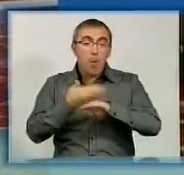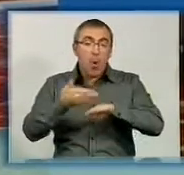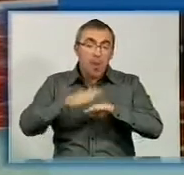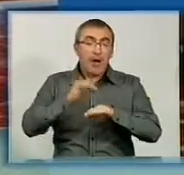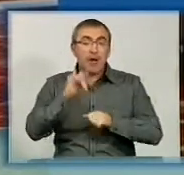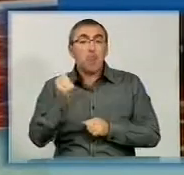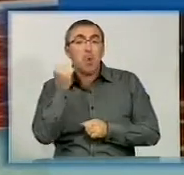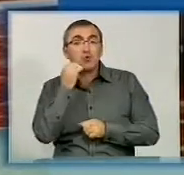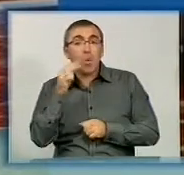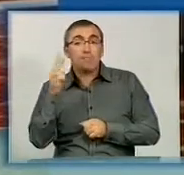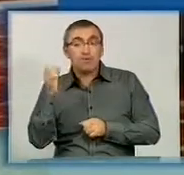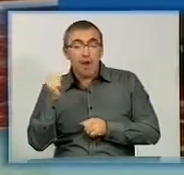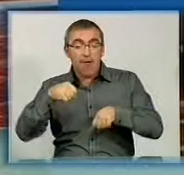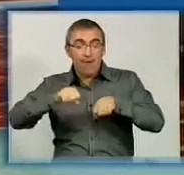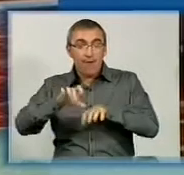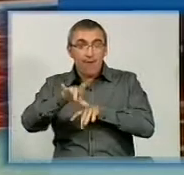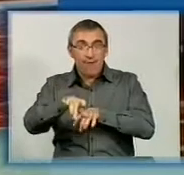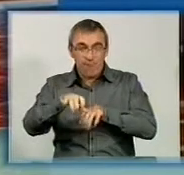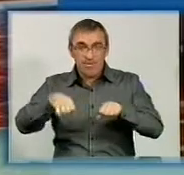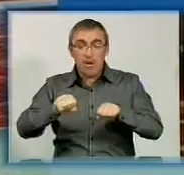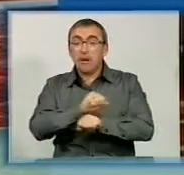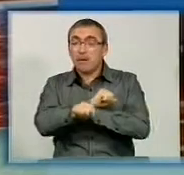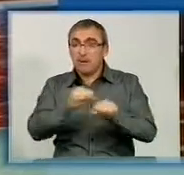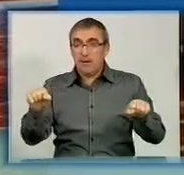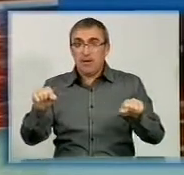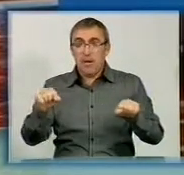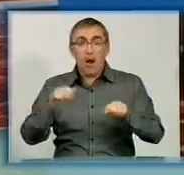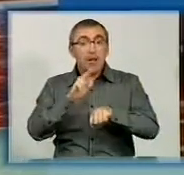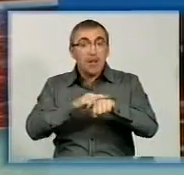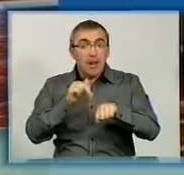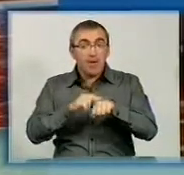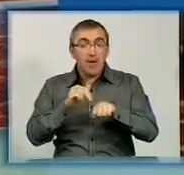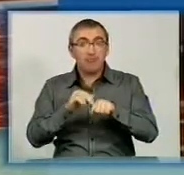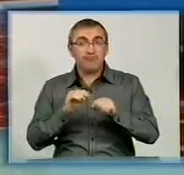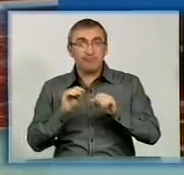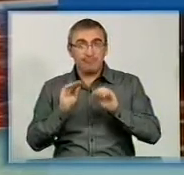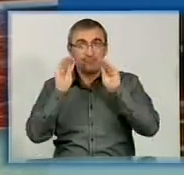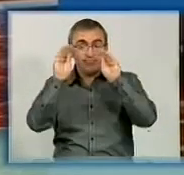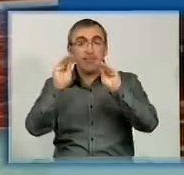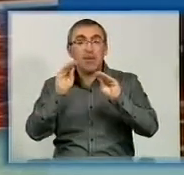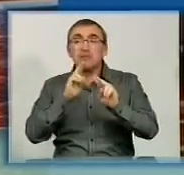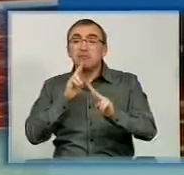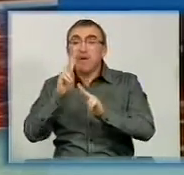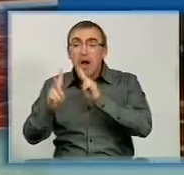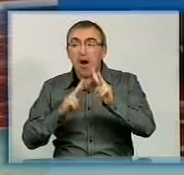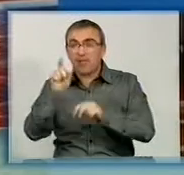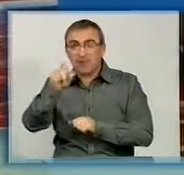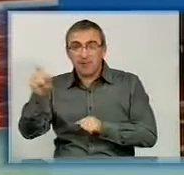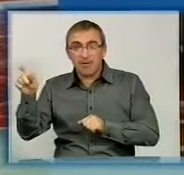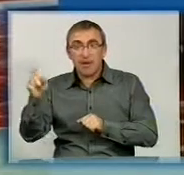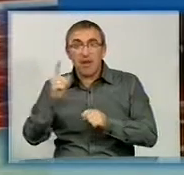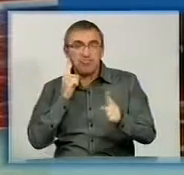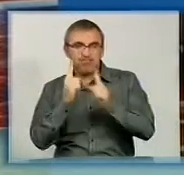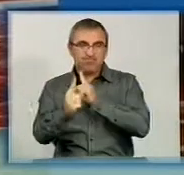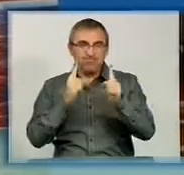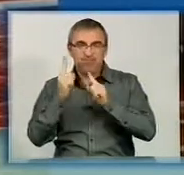Московська водіям двоколісних було недозволено. Вдаї, говорять, до таких кроків вдалися після численних скарг місцевих на нелегальні перегони,